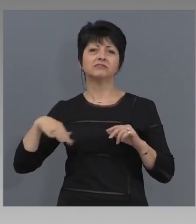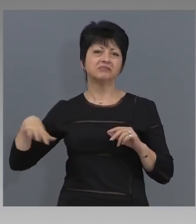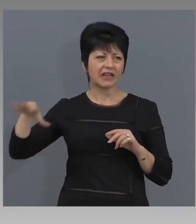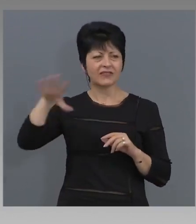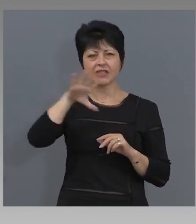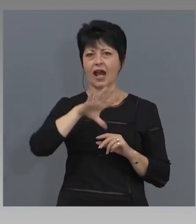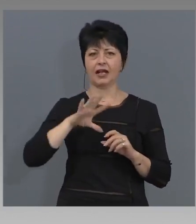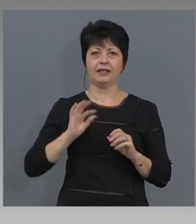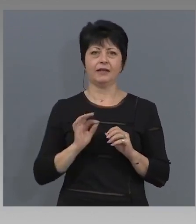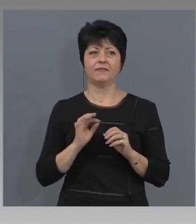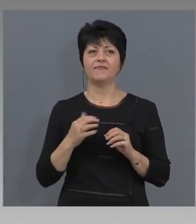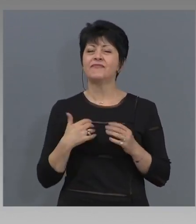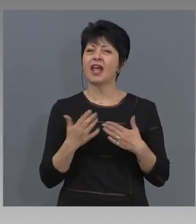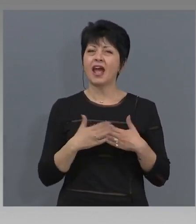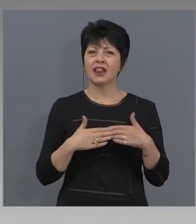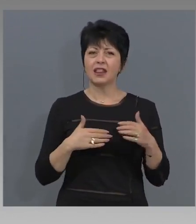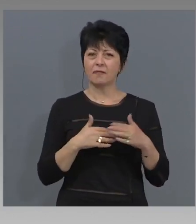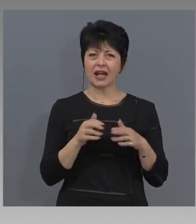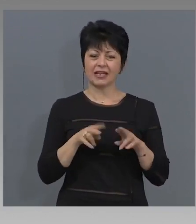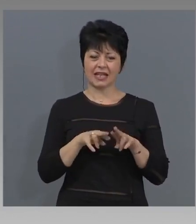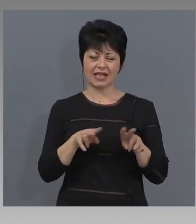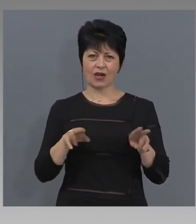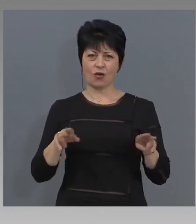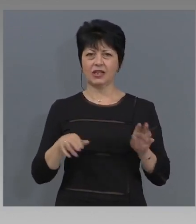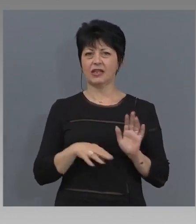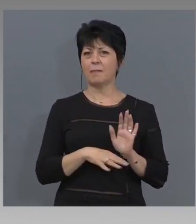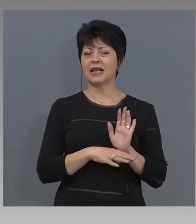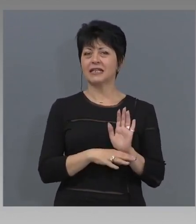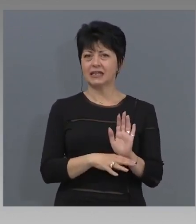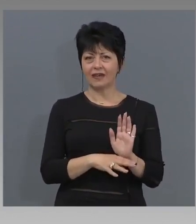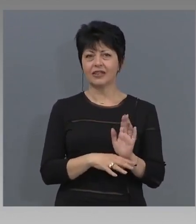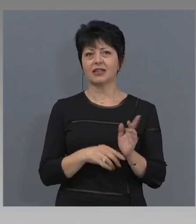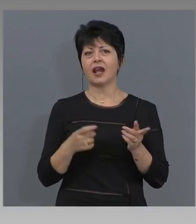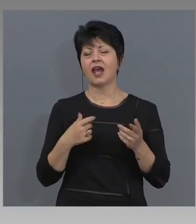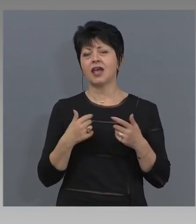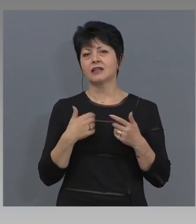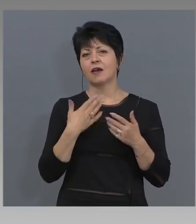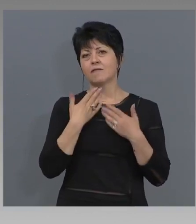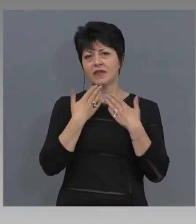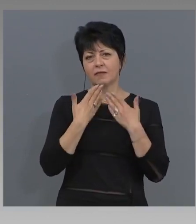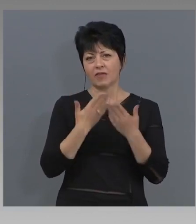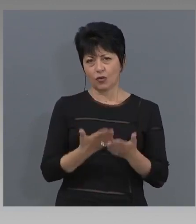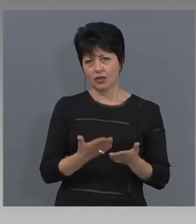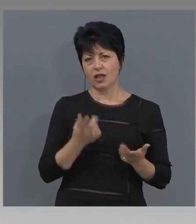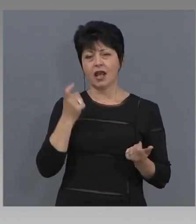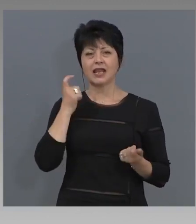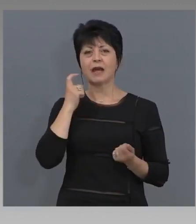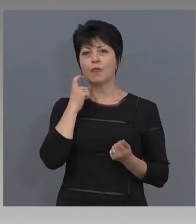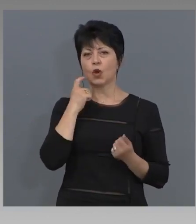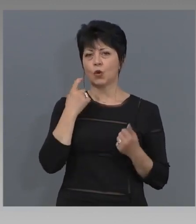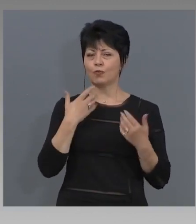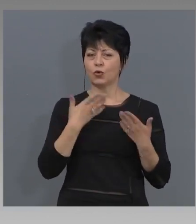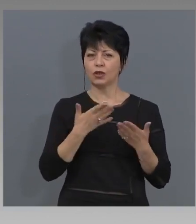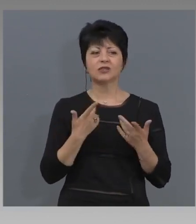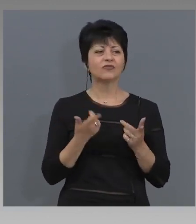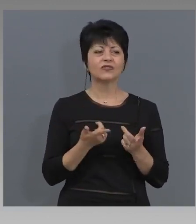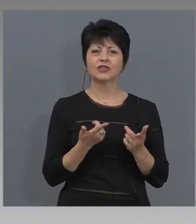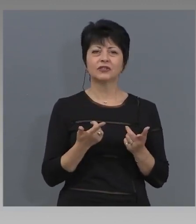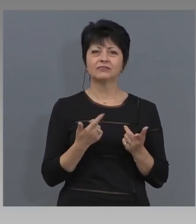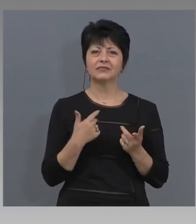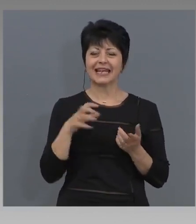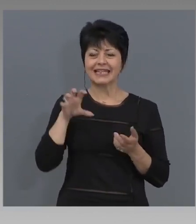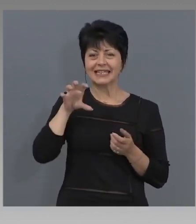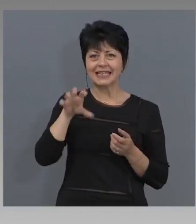на практика, народните представители, и тук отново искам да благодаря на премиера, защото наистина сектора